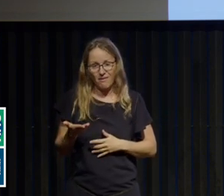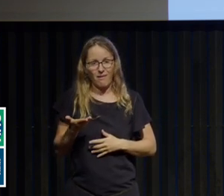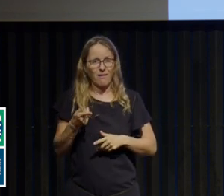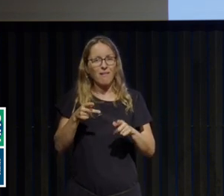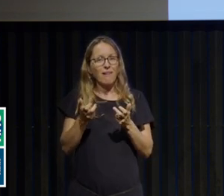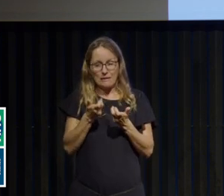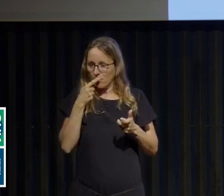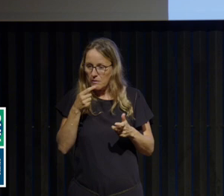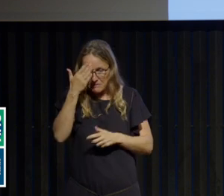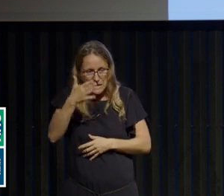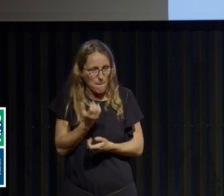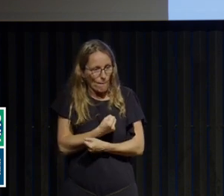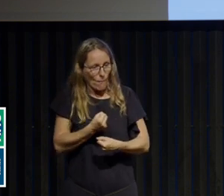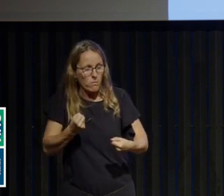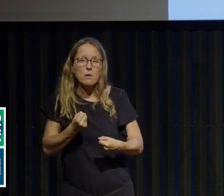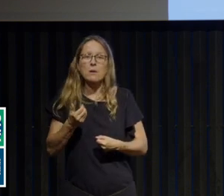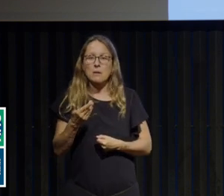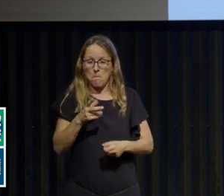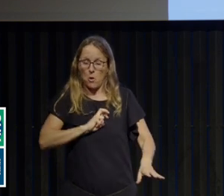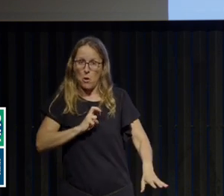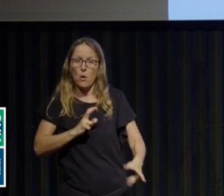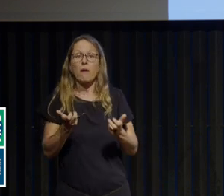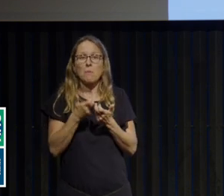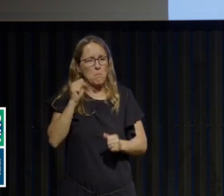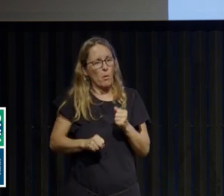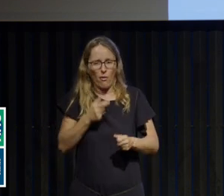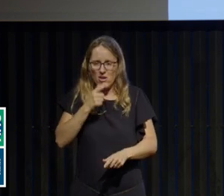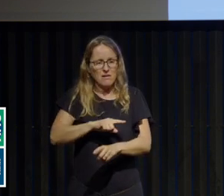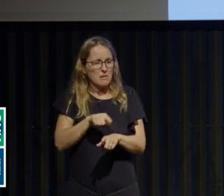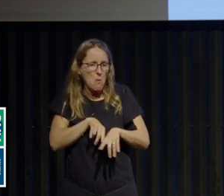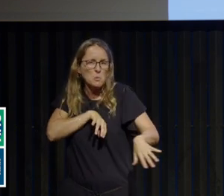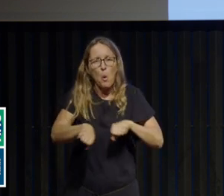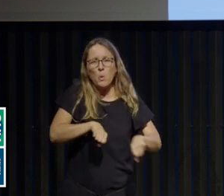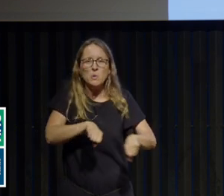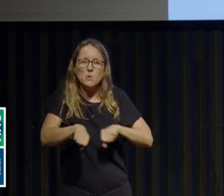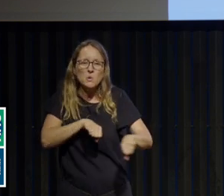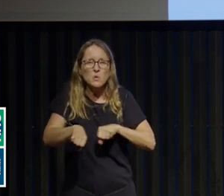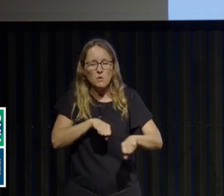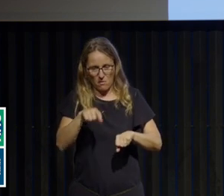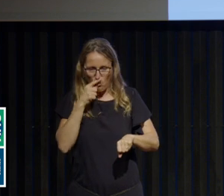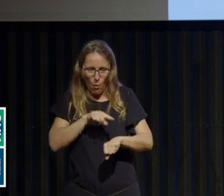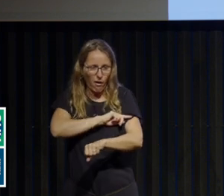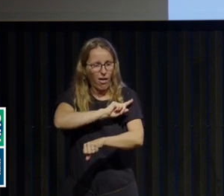brûler des calories, vomir, éventuellement, prendre d'autres moyens comme, par exemple, des laxatifs.